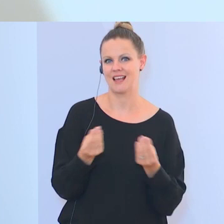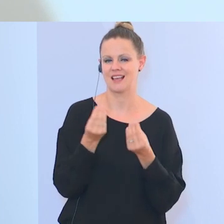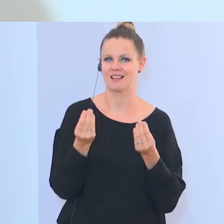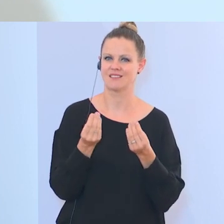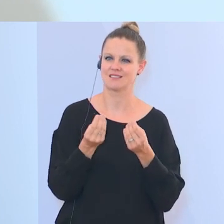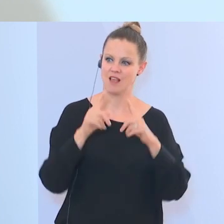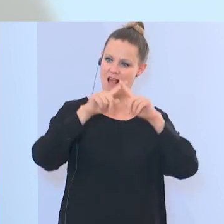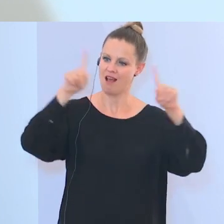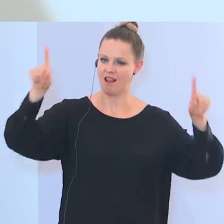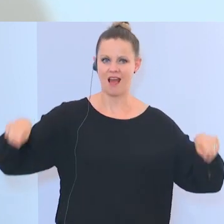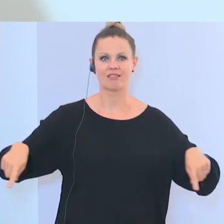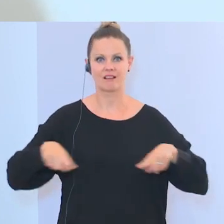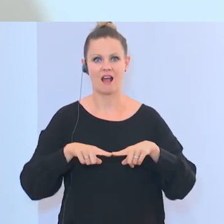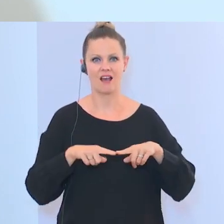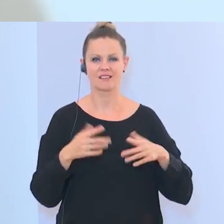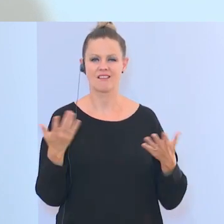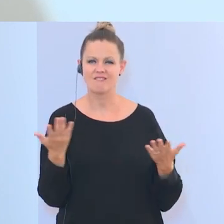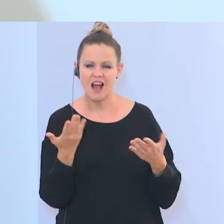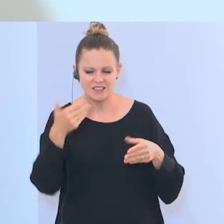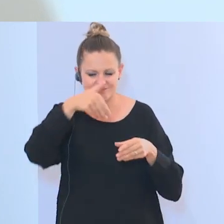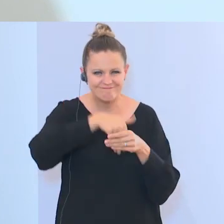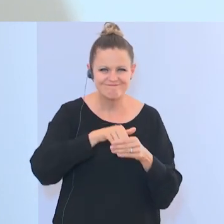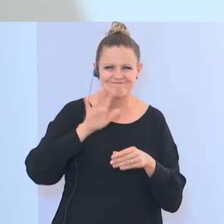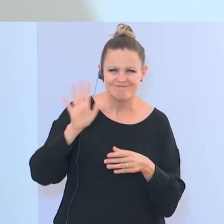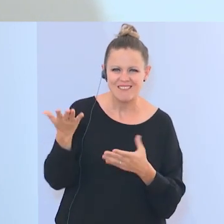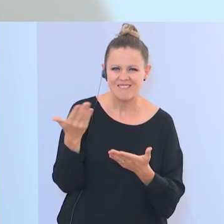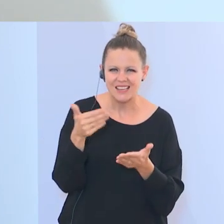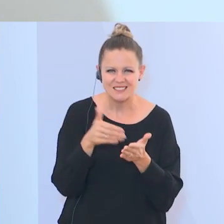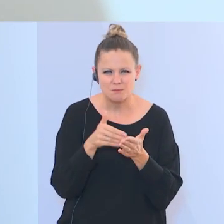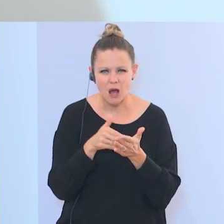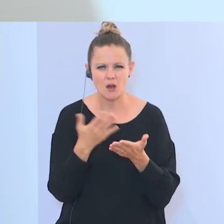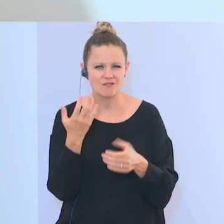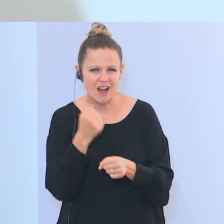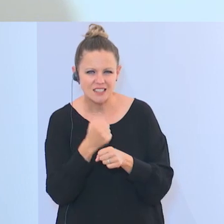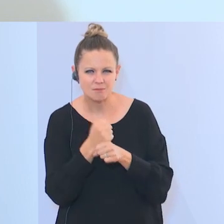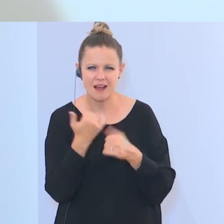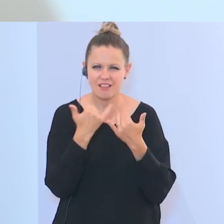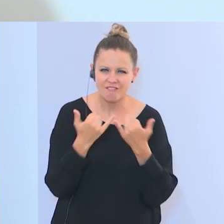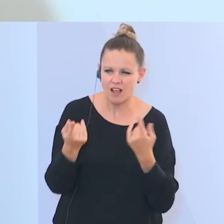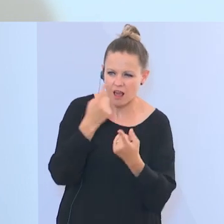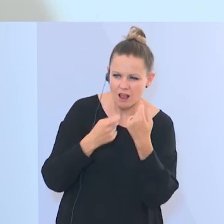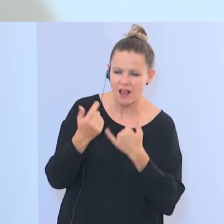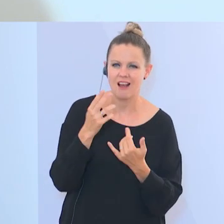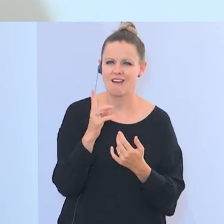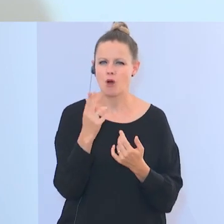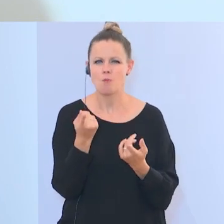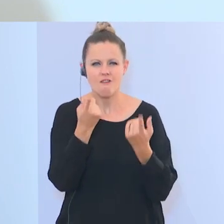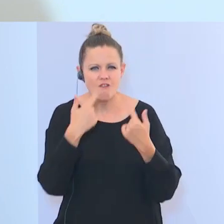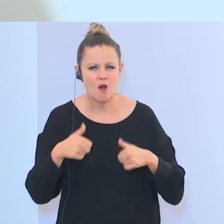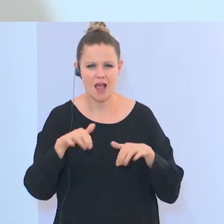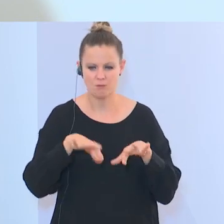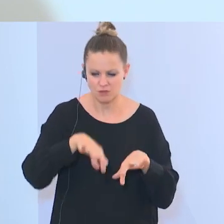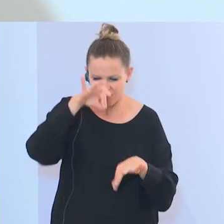erfolgen. Wir müssen ihre Narrative analysieren, herausfinden, warum es problematisch ist